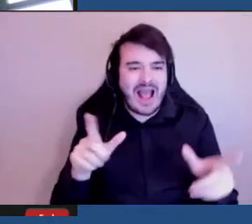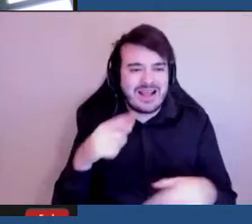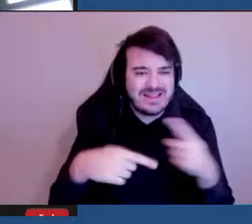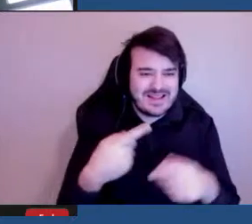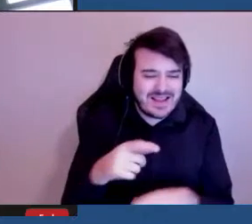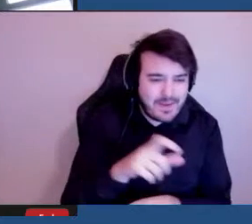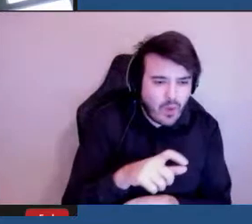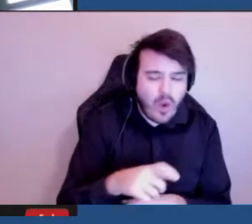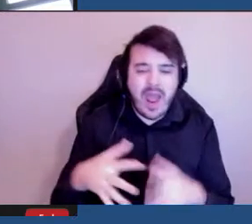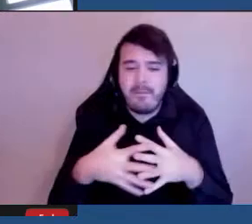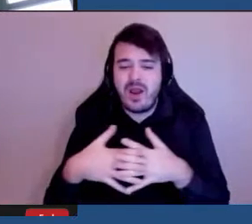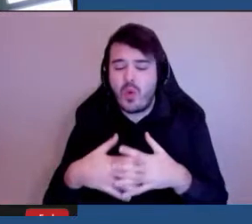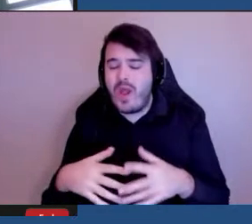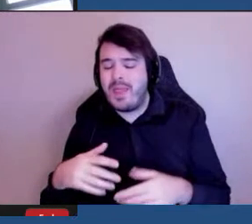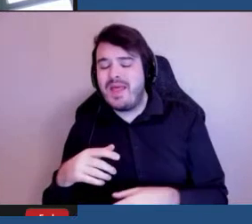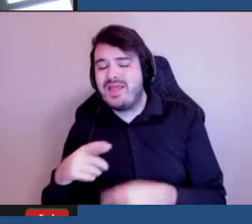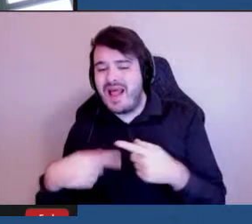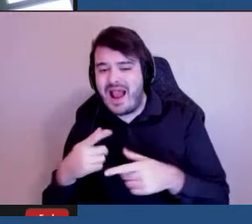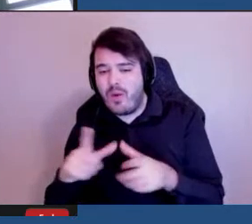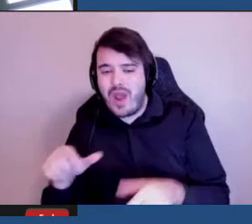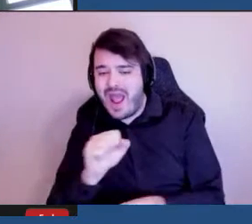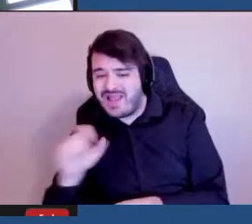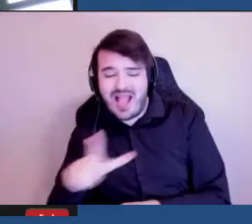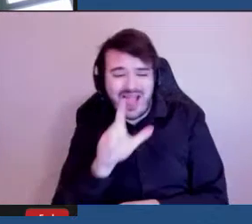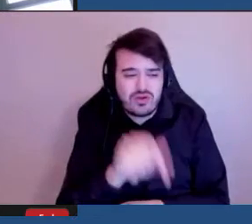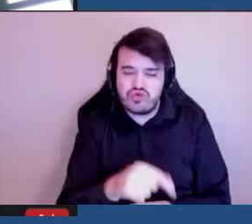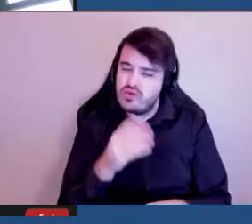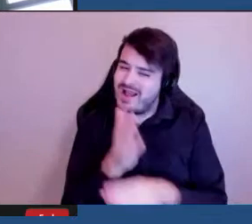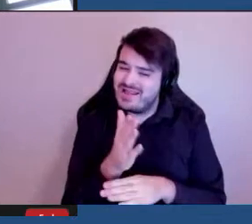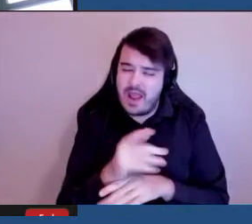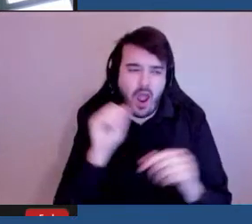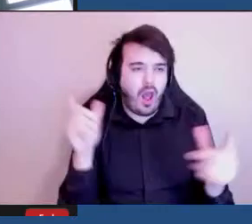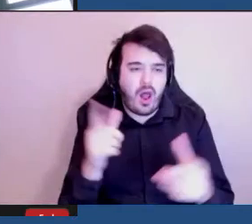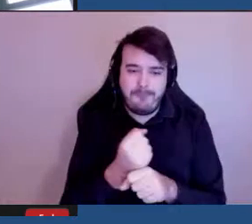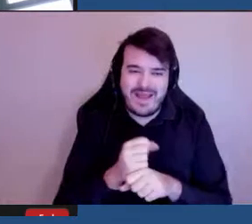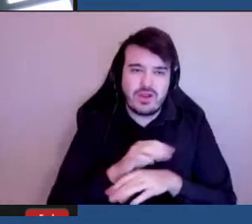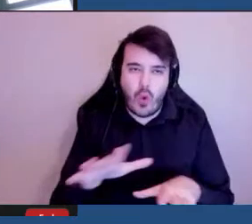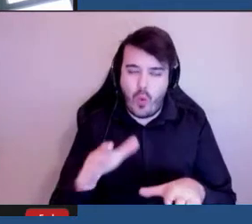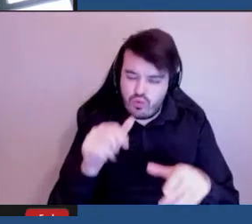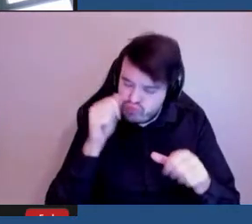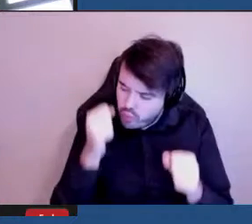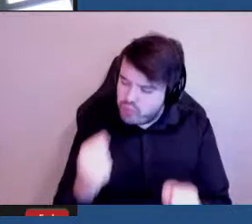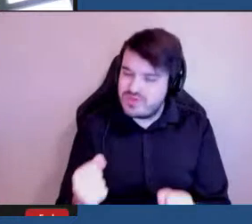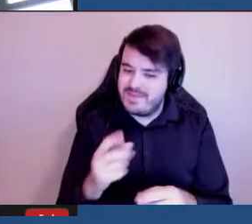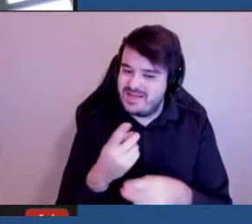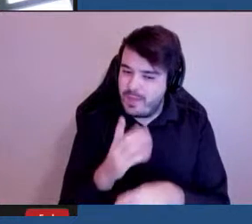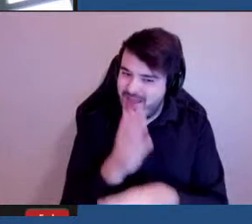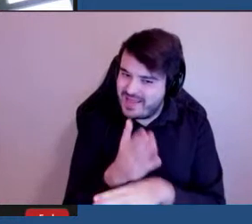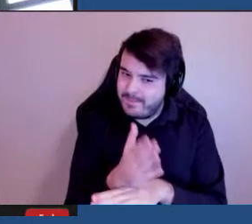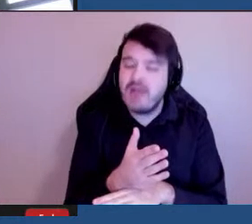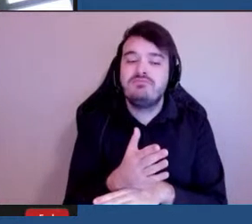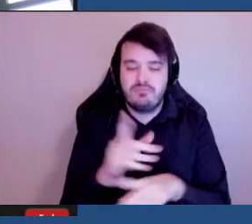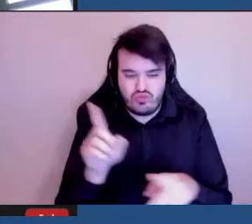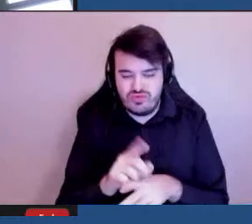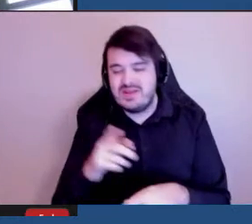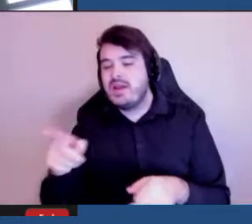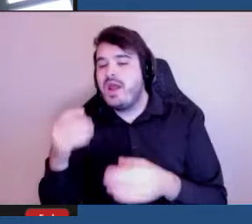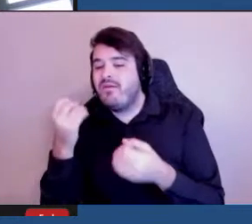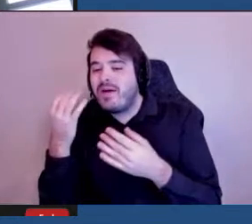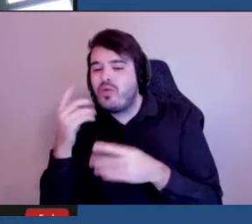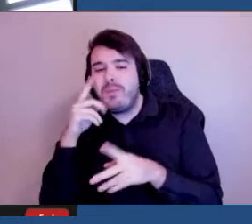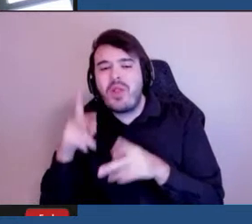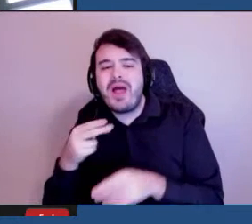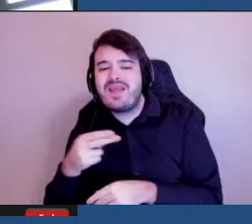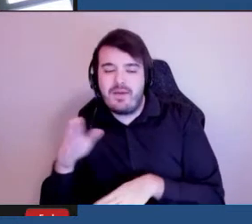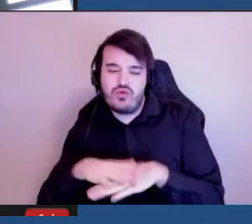American Sign Language dans tous les médias disponibles. Et aussi, nous avons des informations destinées aux personnes handicapées sur le site Web